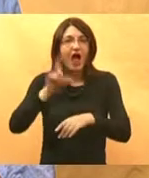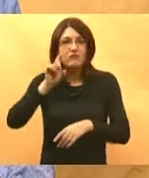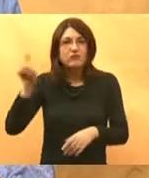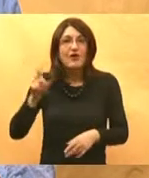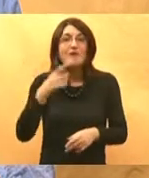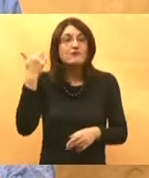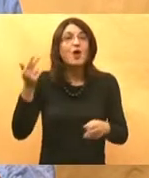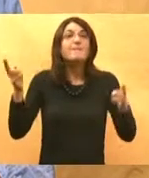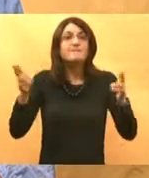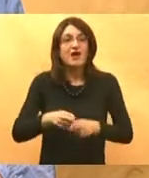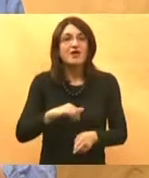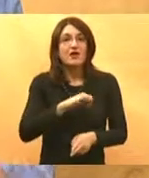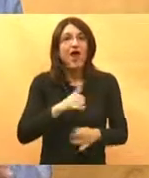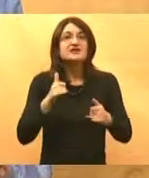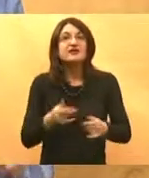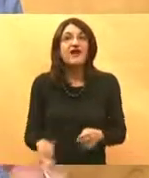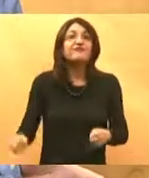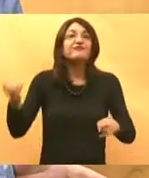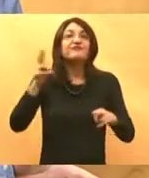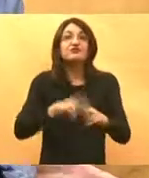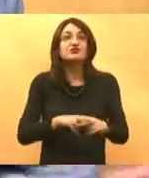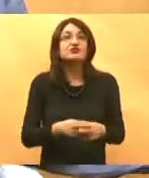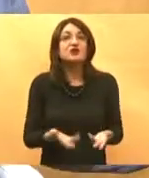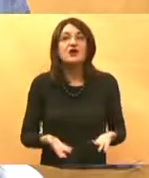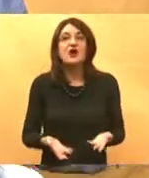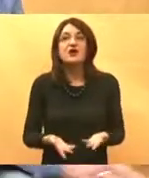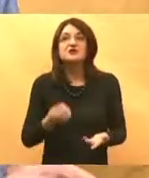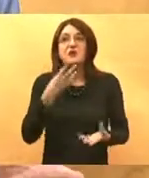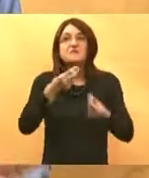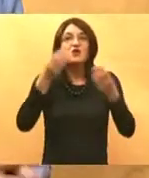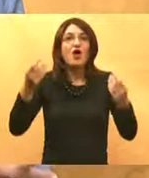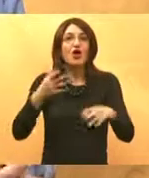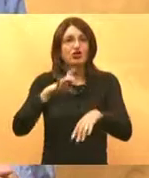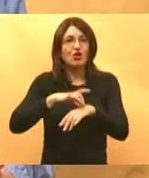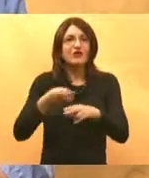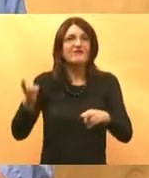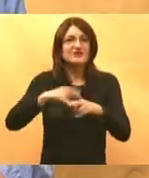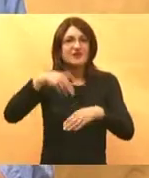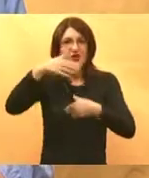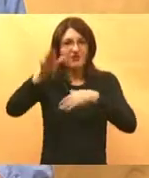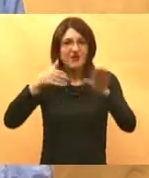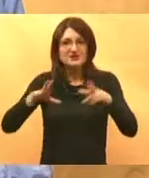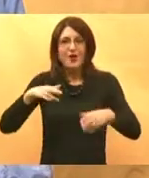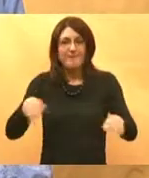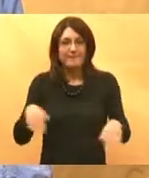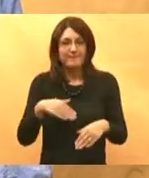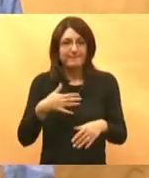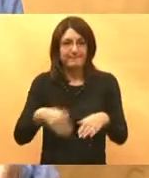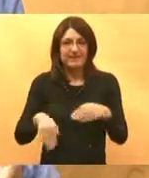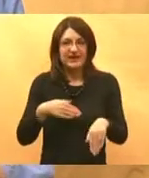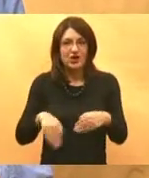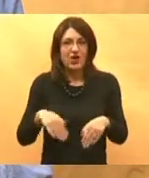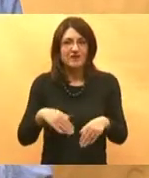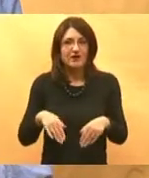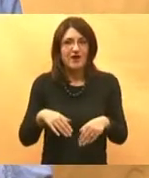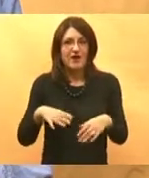manji. Zašto je to tako? Općenito manjak je lječnik, otišli su u mirovinu i masovno odlaze sve više, a osim što je manjak